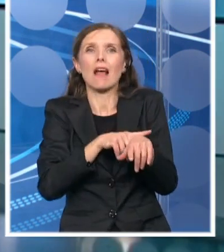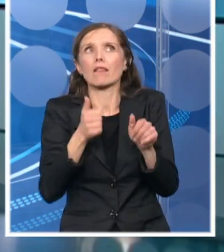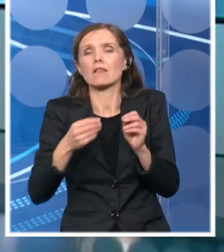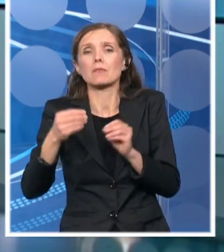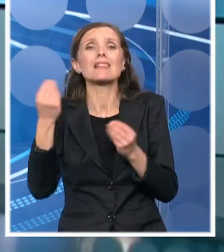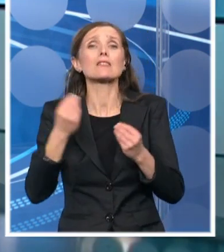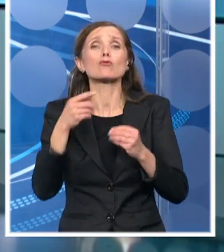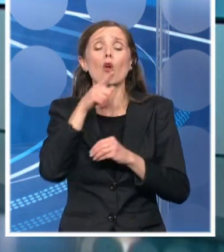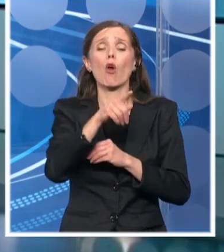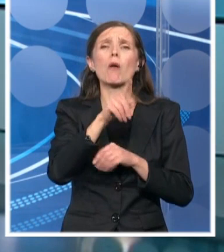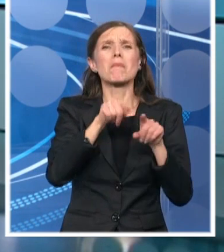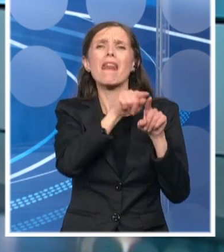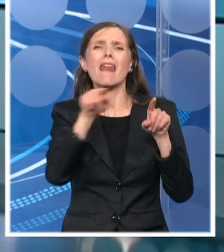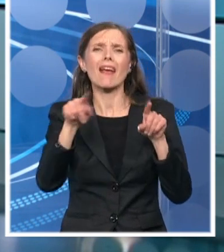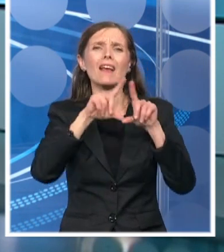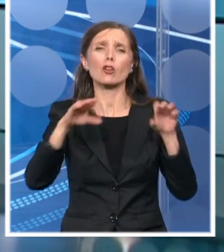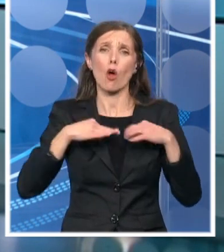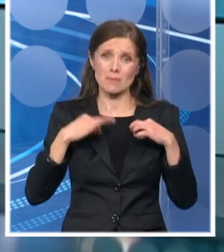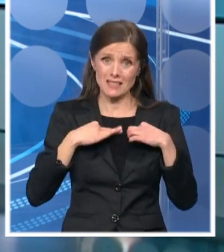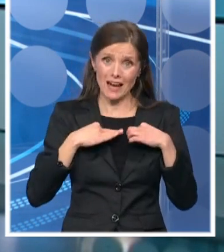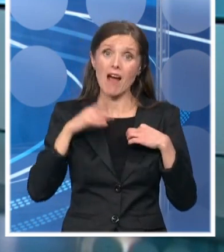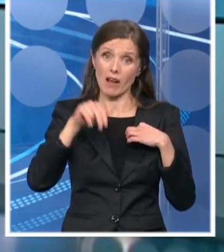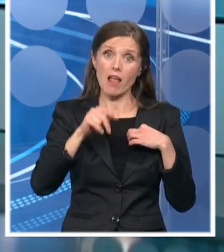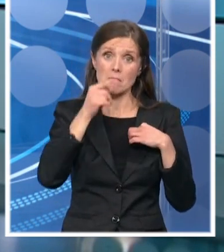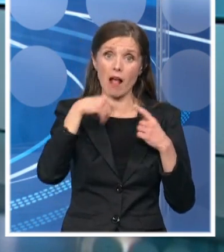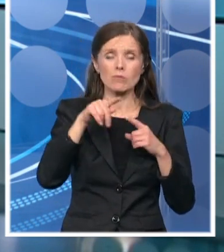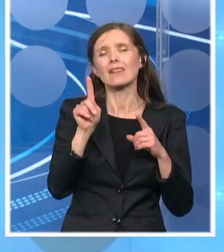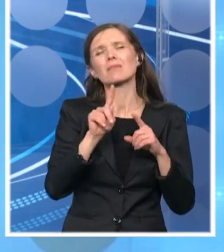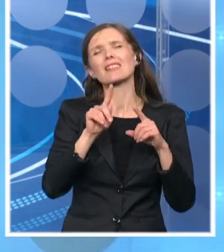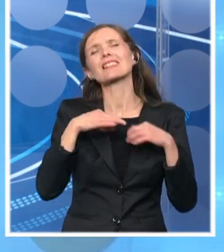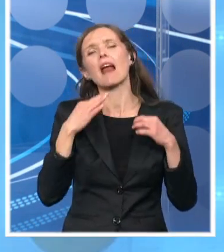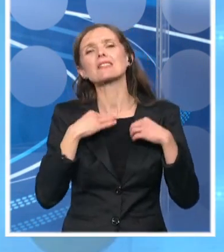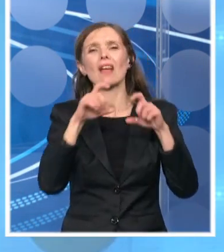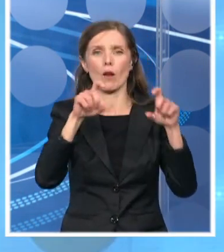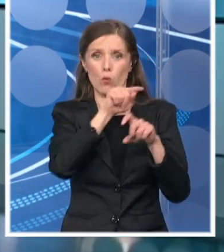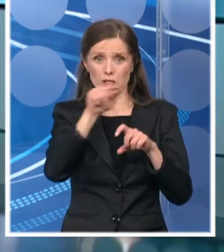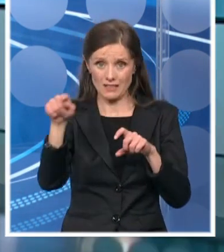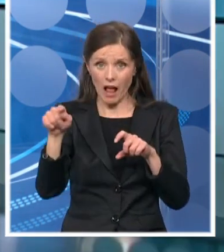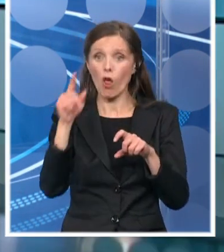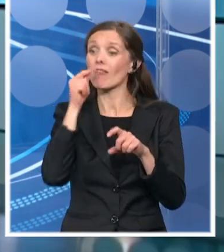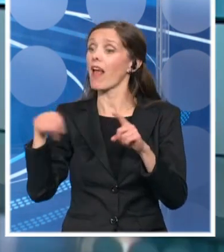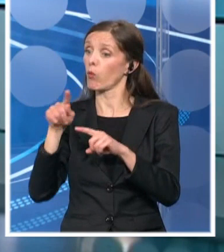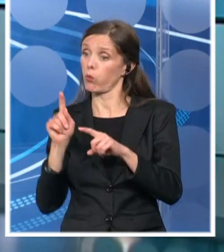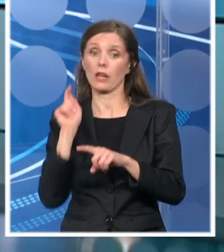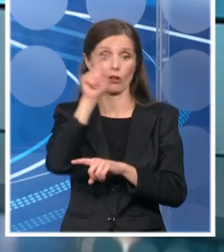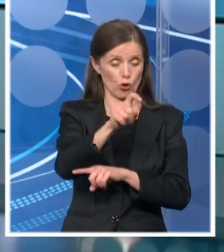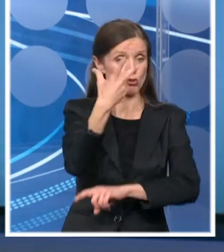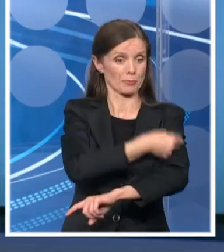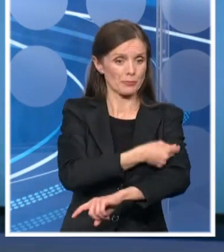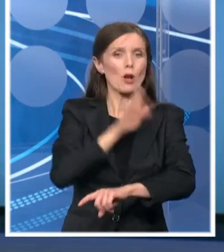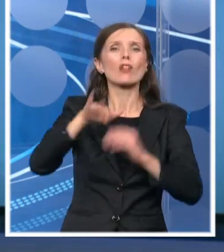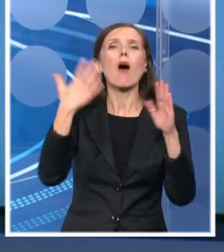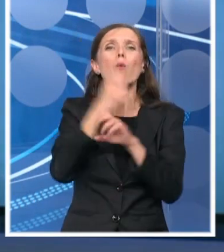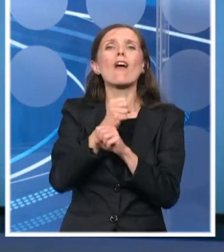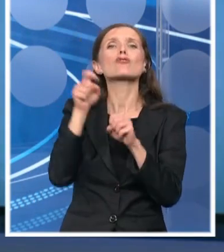dolom nam zdravlja se vakcinišu ljudi, odnosno u nekim zdravstvenim ustanova vakcinišu, pa se tek onda uveć unese u sistem. Sutra